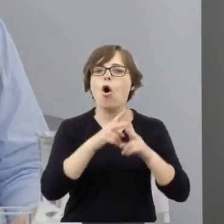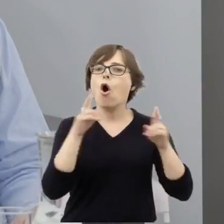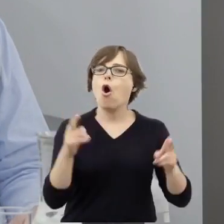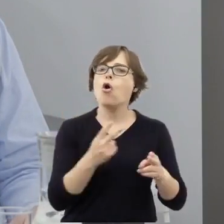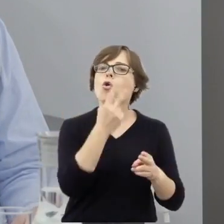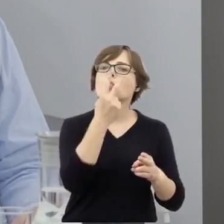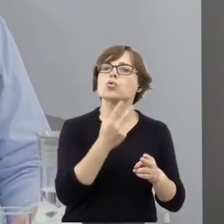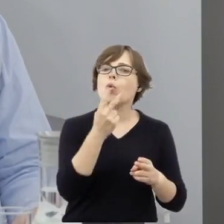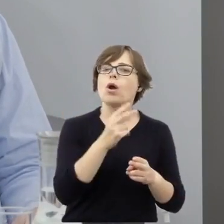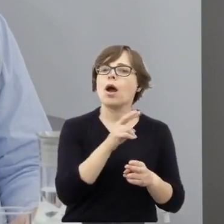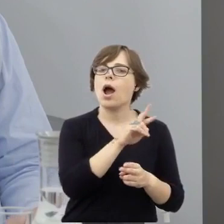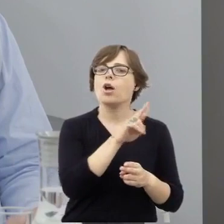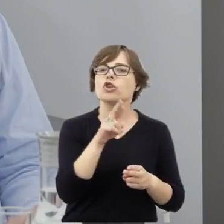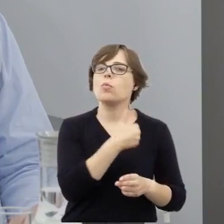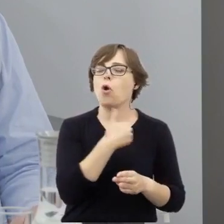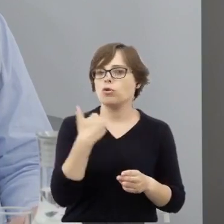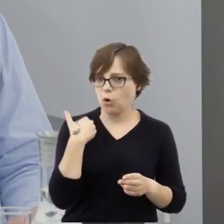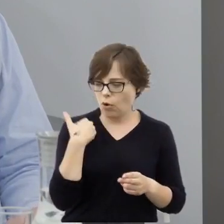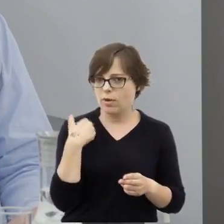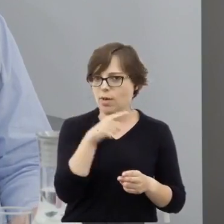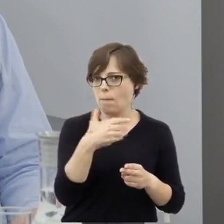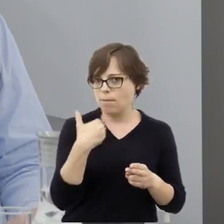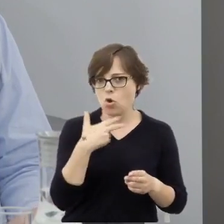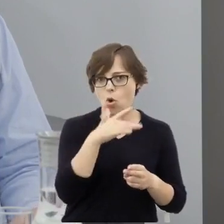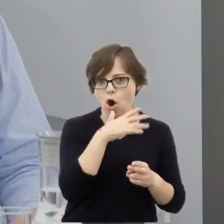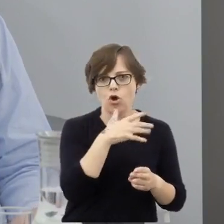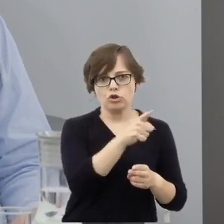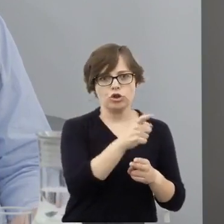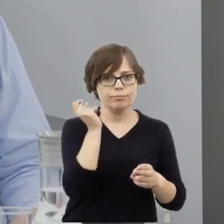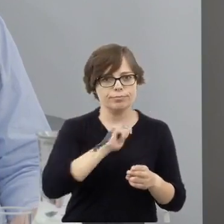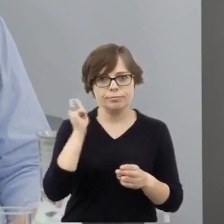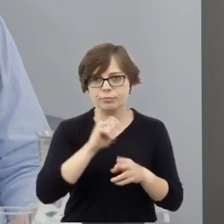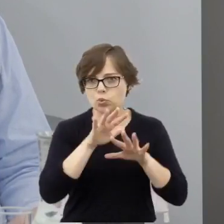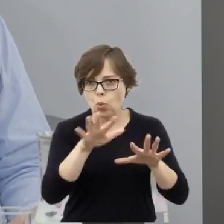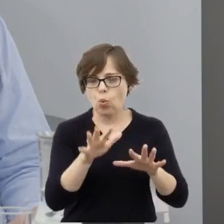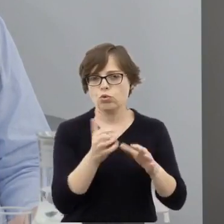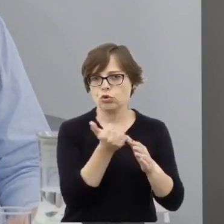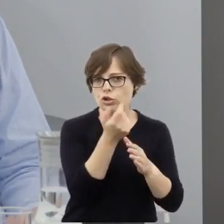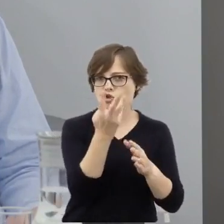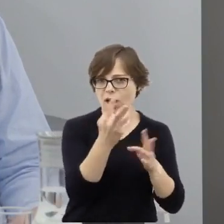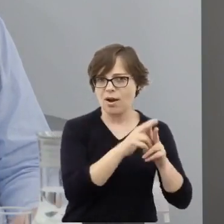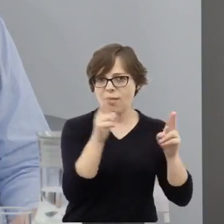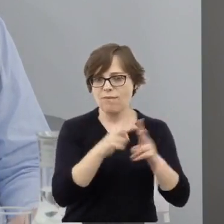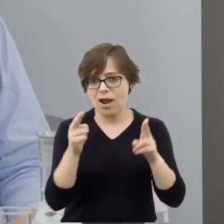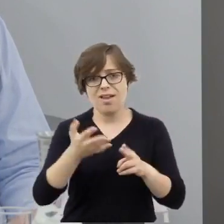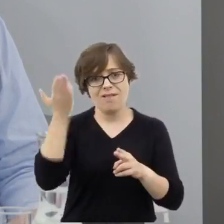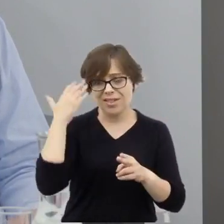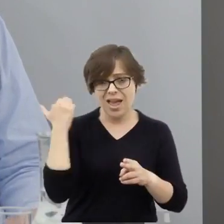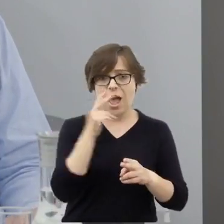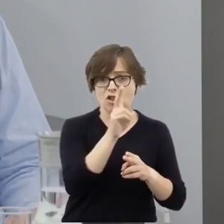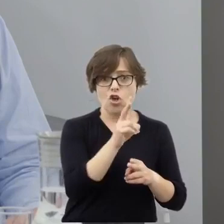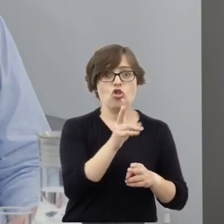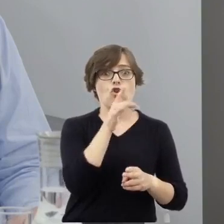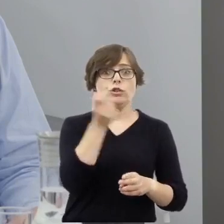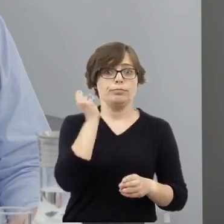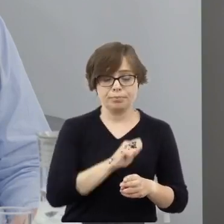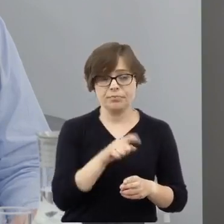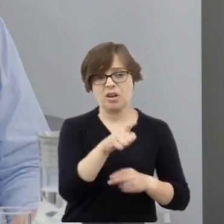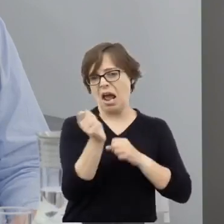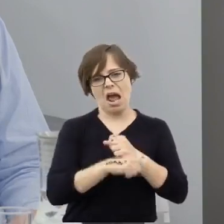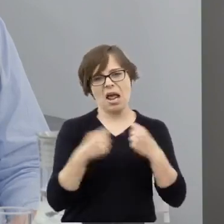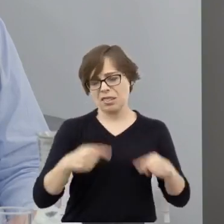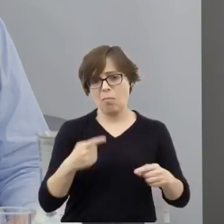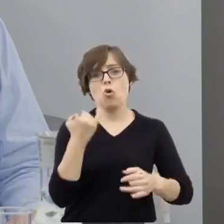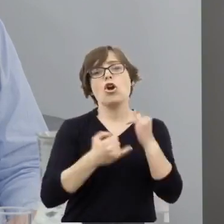Rzeczpospolitej. Wówczas generalnie sprawcy pogromów mogli czuć się bezkarni. Jeśli zapadały wyroki, to